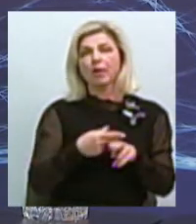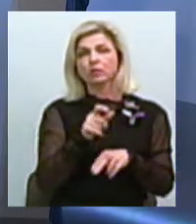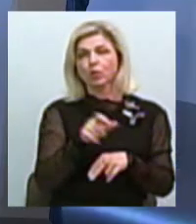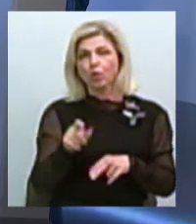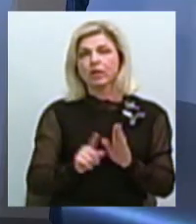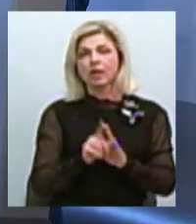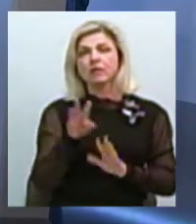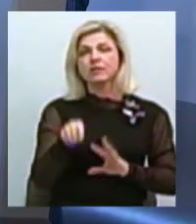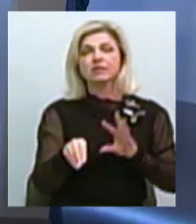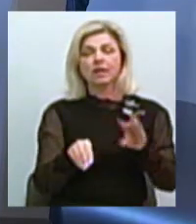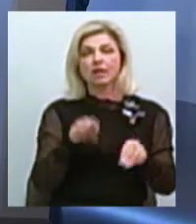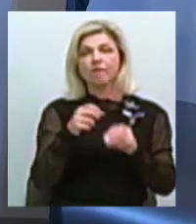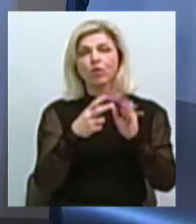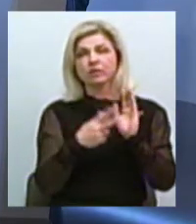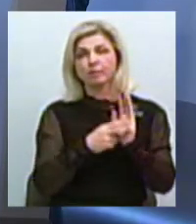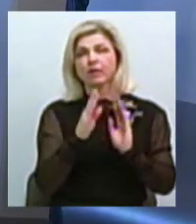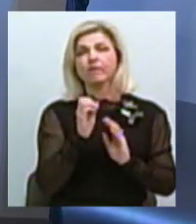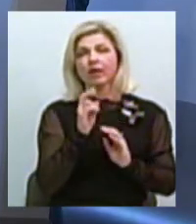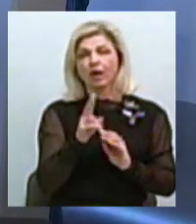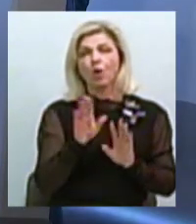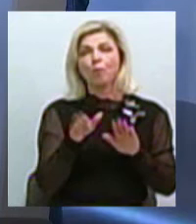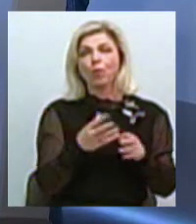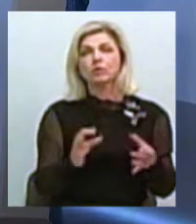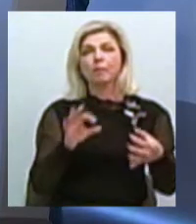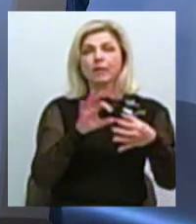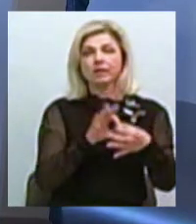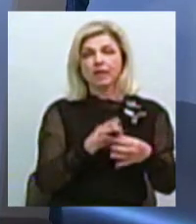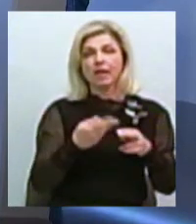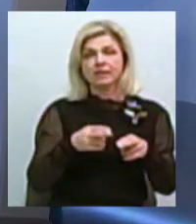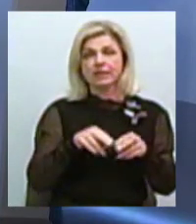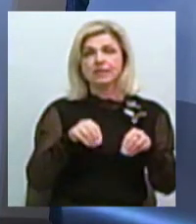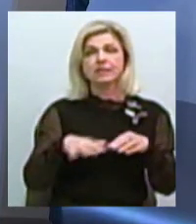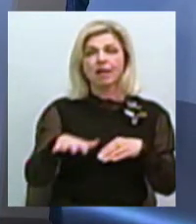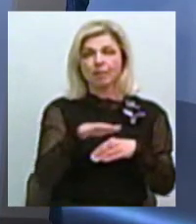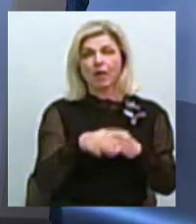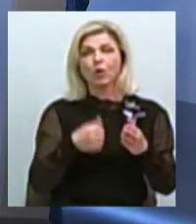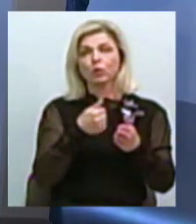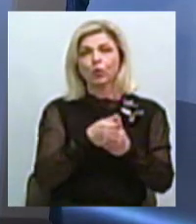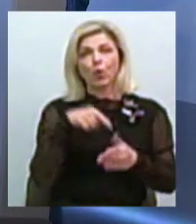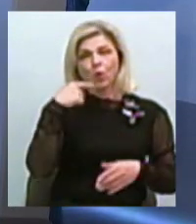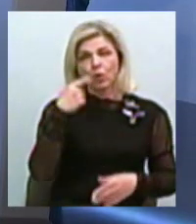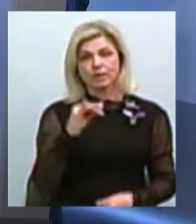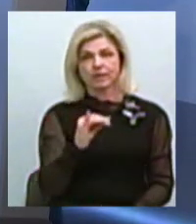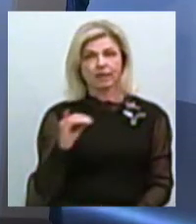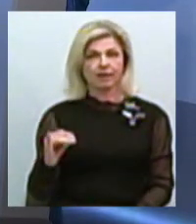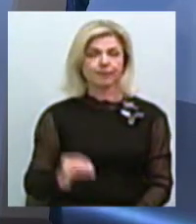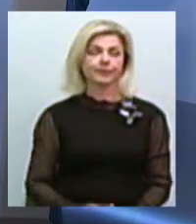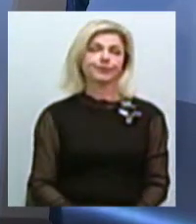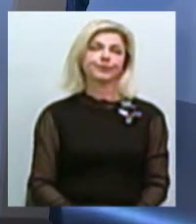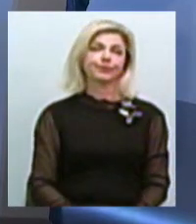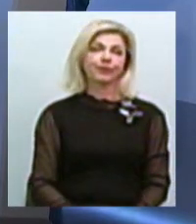почала вона у 18-му столітті після приєднання цих земель до Росії. Тобто, в принципі, ми таким